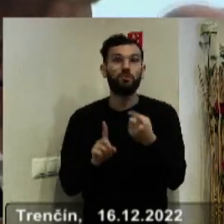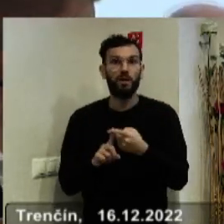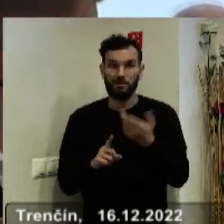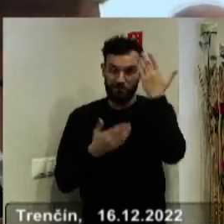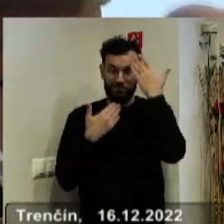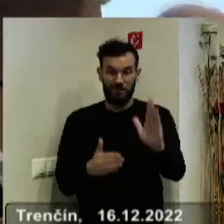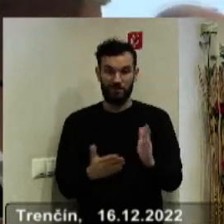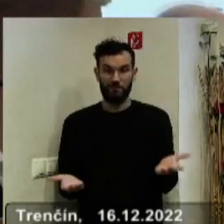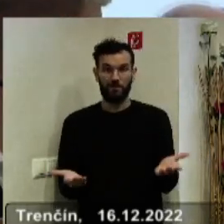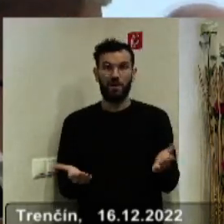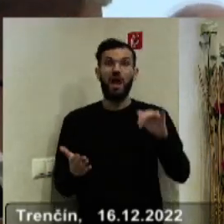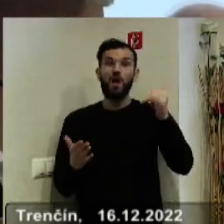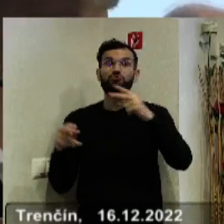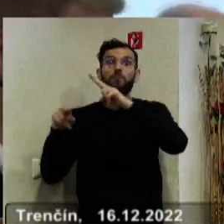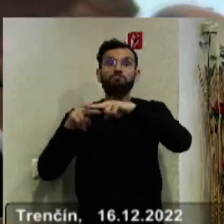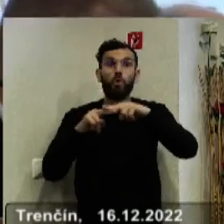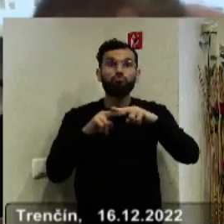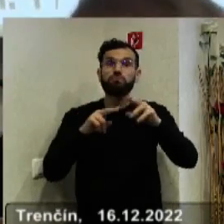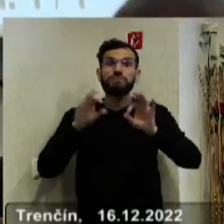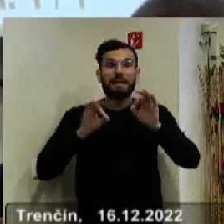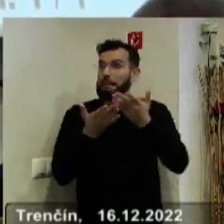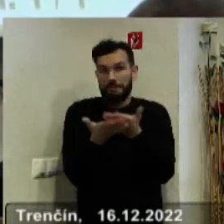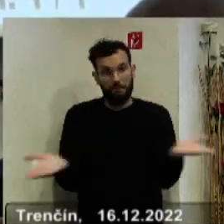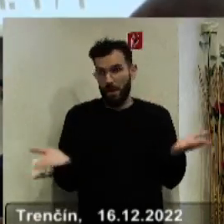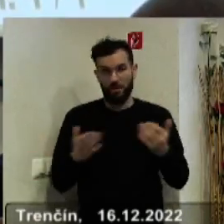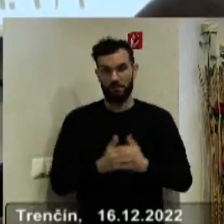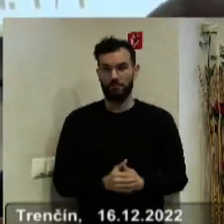čerpať. Proste implementačný mechanizmus nie je nastavený zatiaľ.